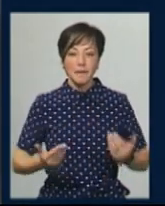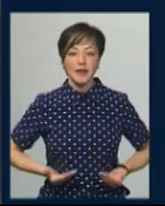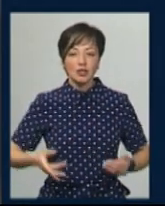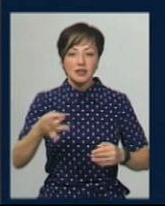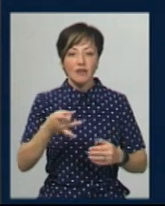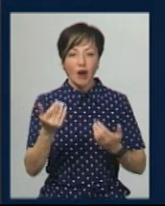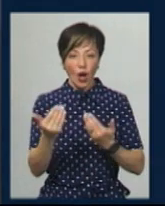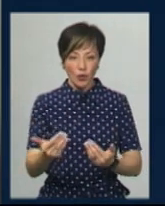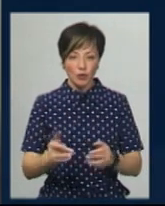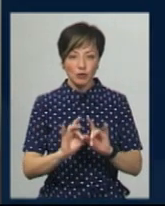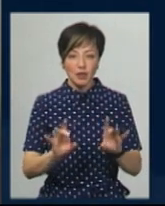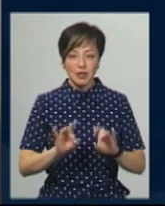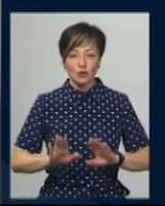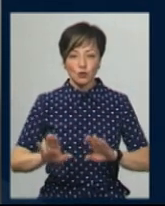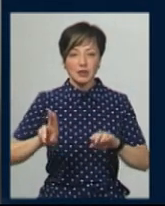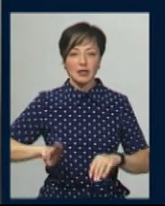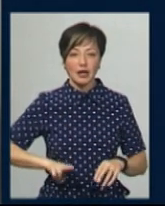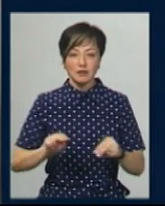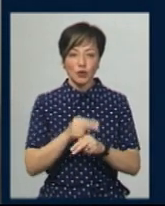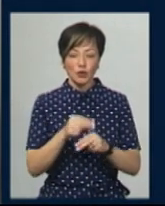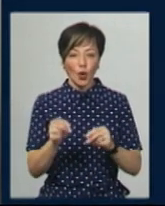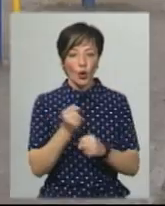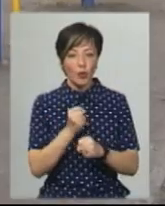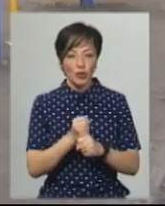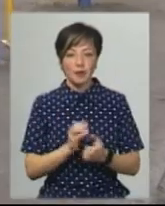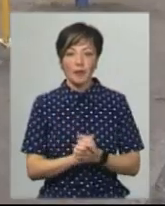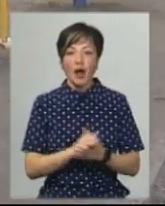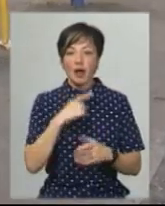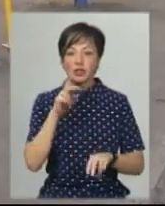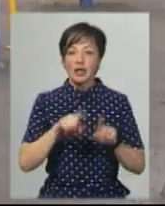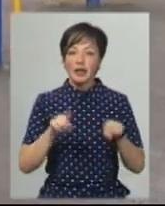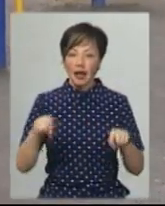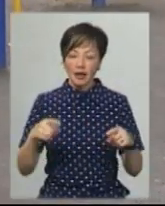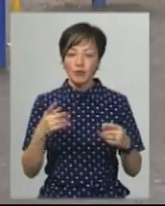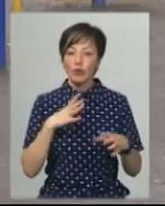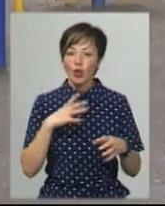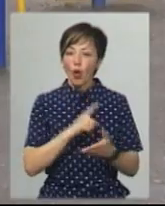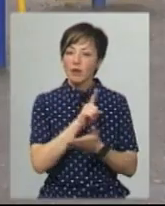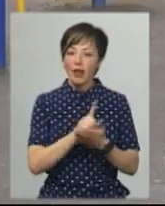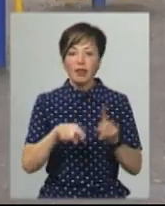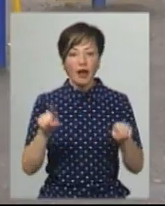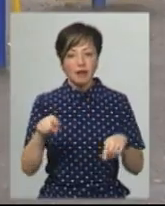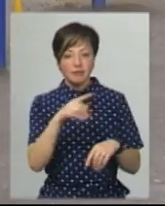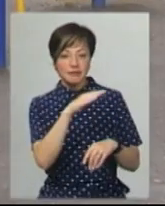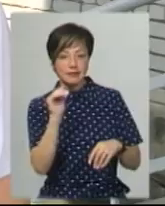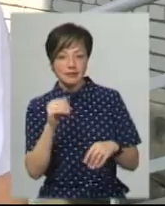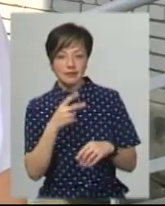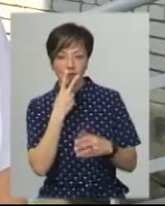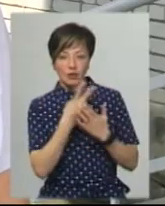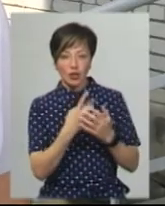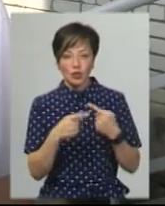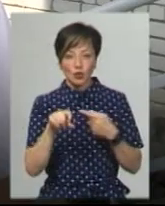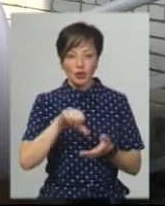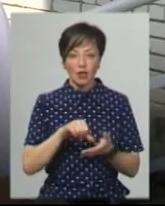мікрорайону, розповідає заступник директора звиховної роботи Леся Степасюк. Каже, деякі челенджі були обов'язковими, деякі запозичили в інших учасників.